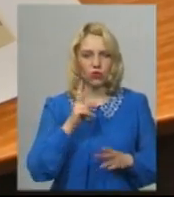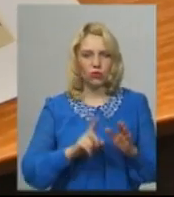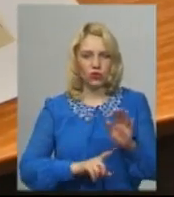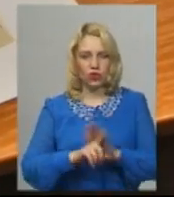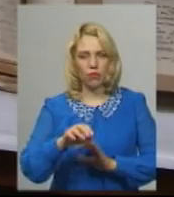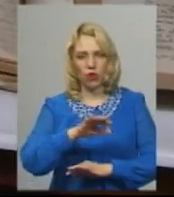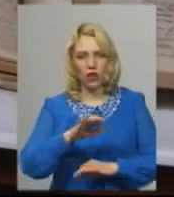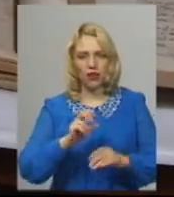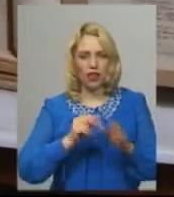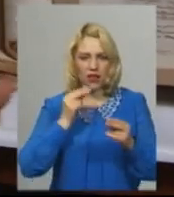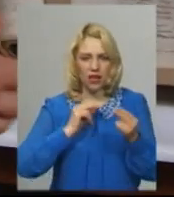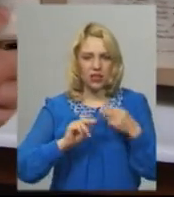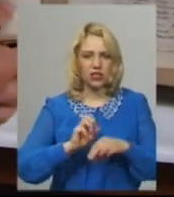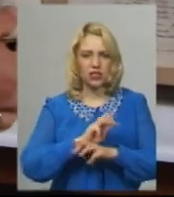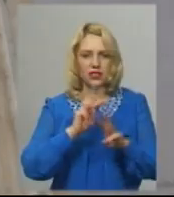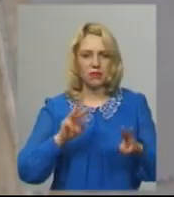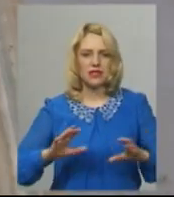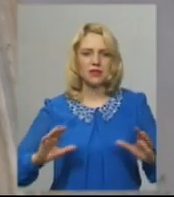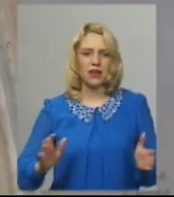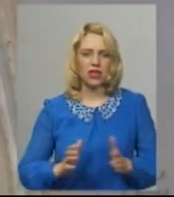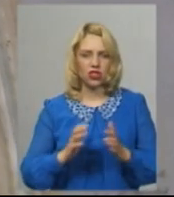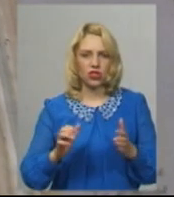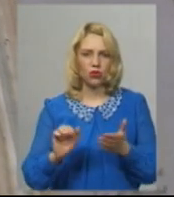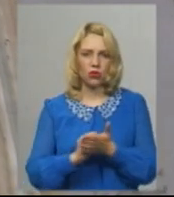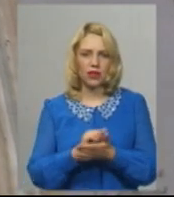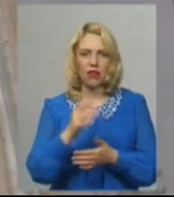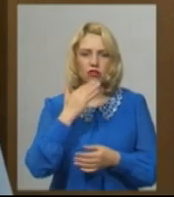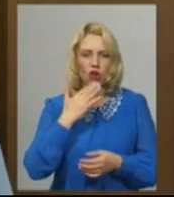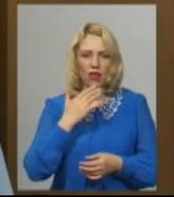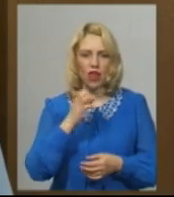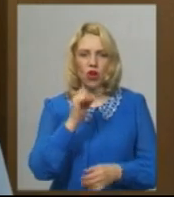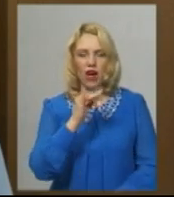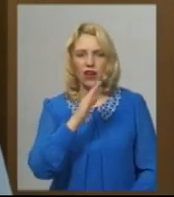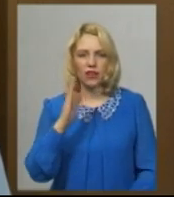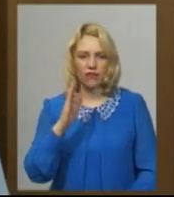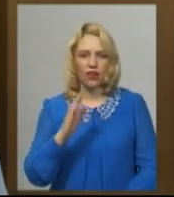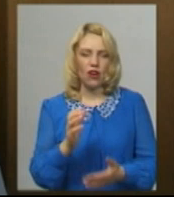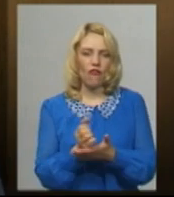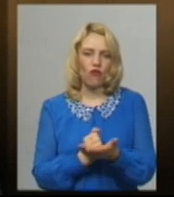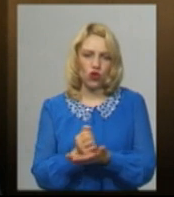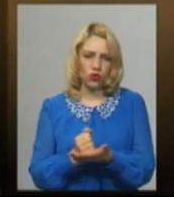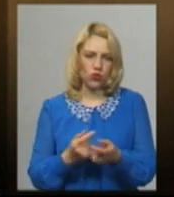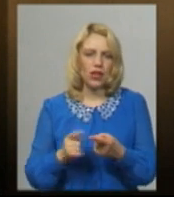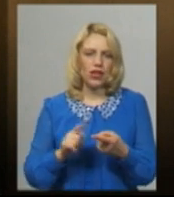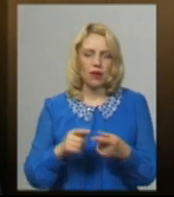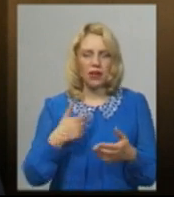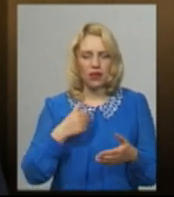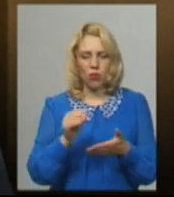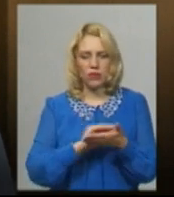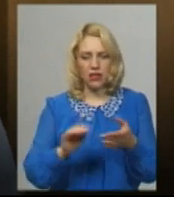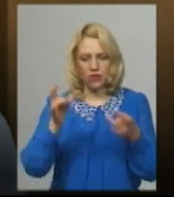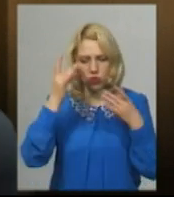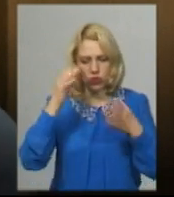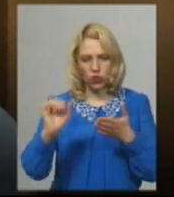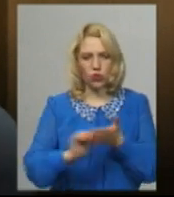проєкт на краще забезпечення збереженості документів Національного архівного фонду. Ми зробили неймовірно, ми описали в культурі документи